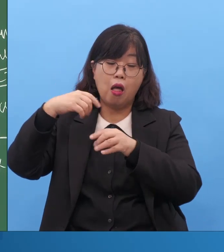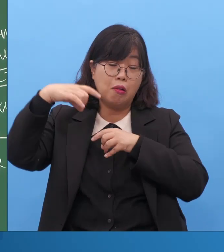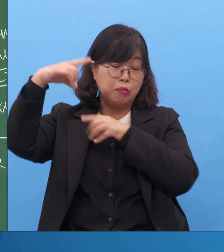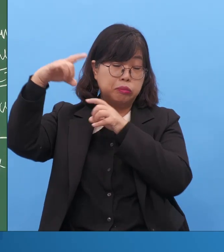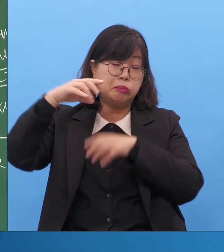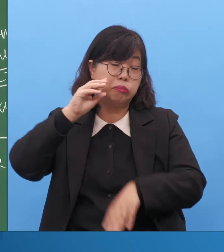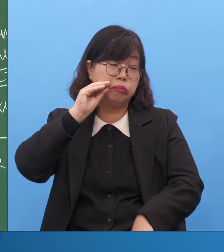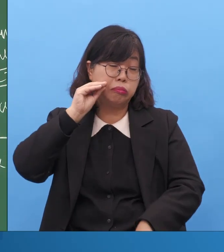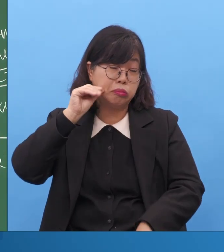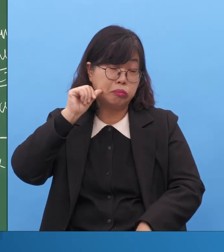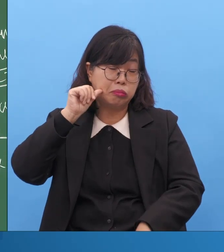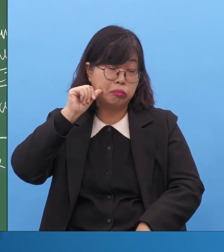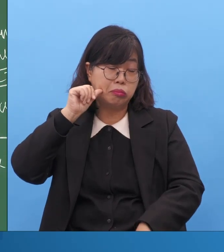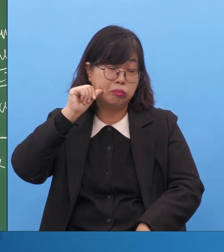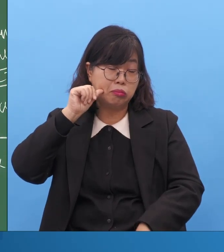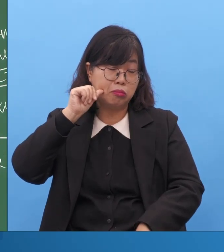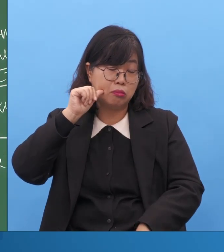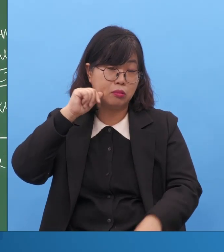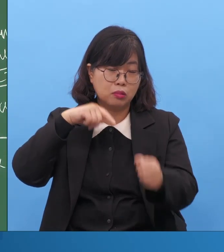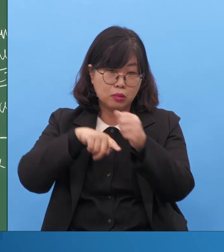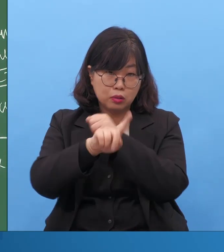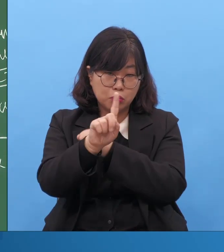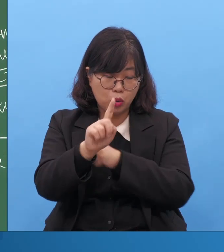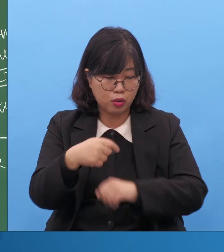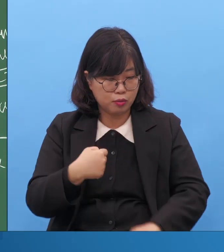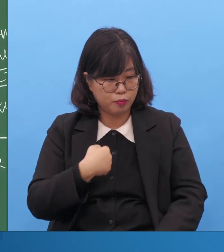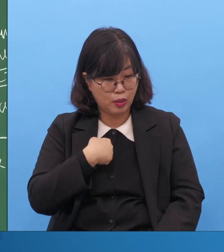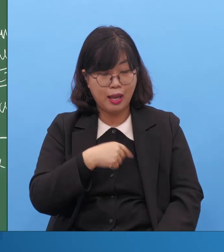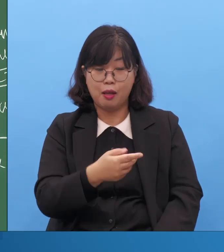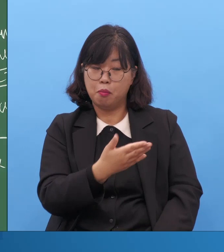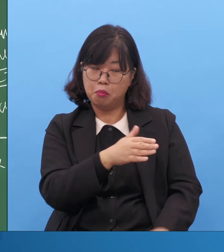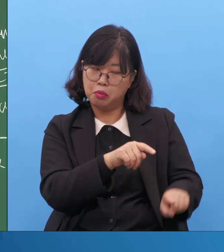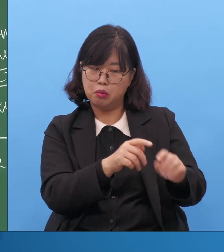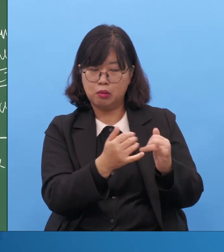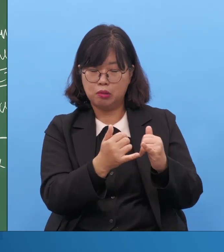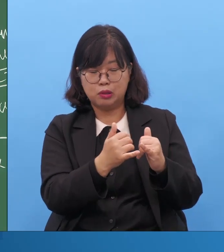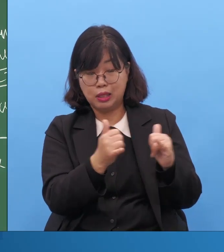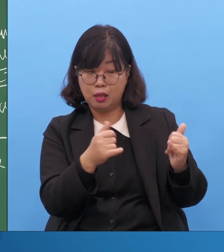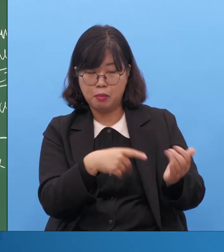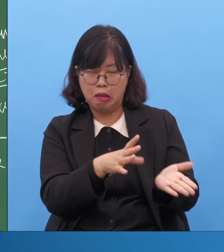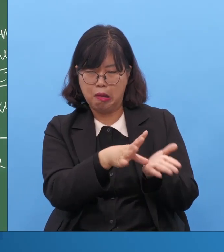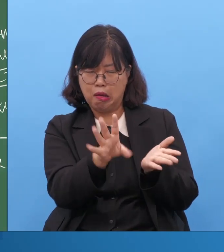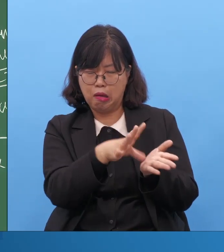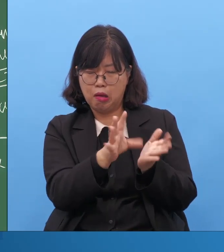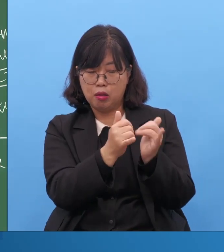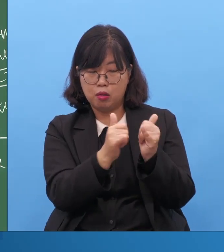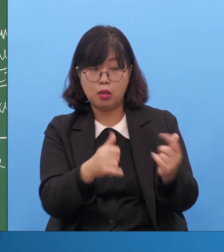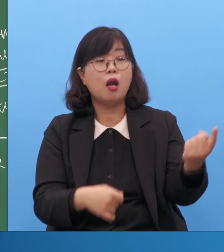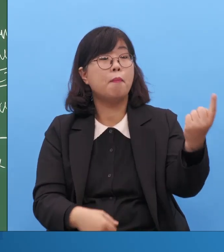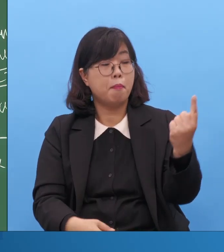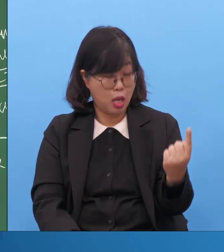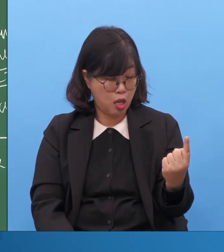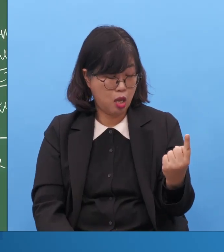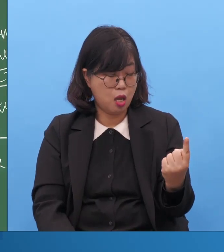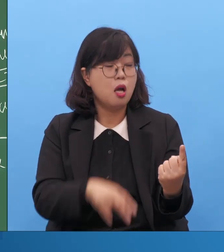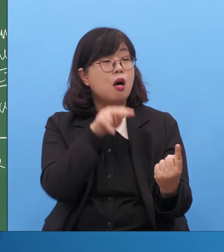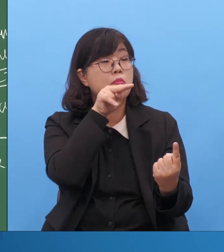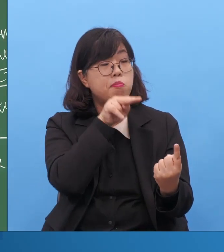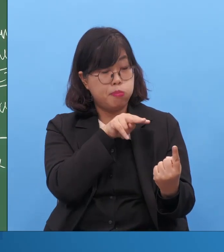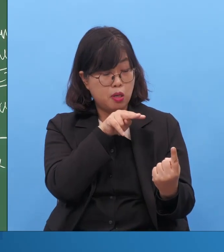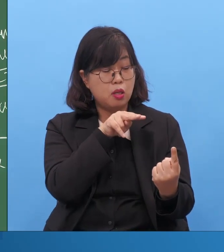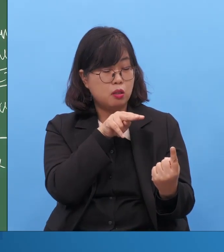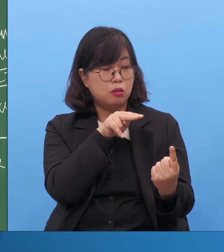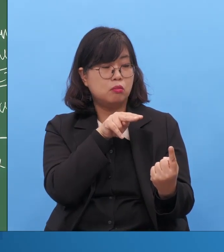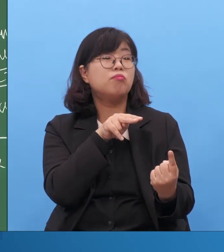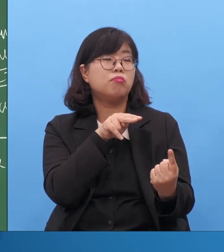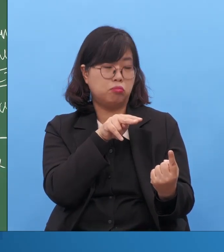그렇지 않다는 걸 나는 보이더라고요. 그렇죠? 그렇게 살려서 이렇게 서도록